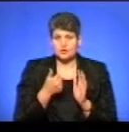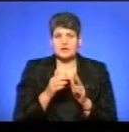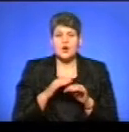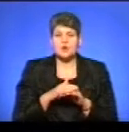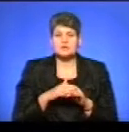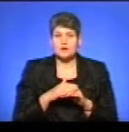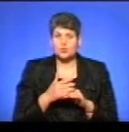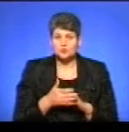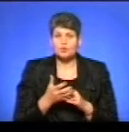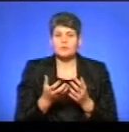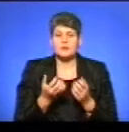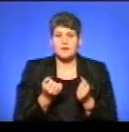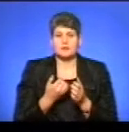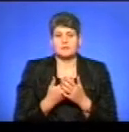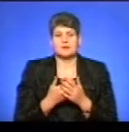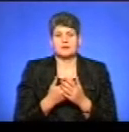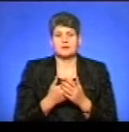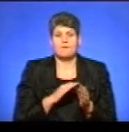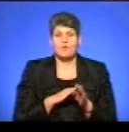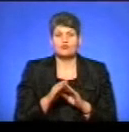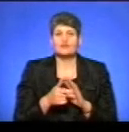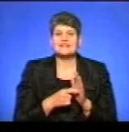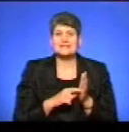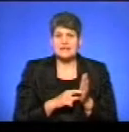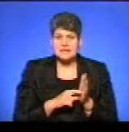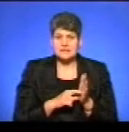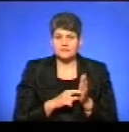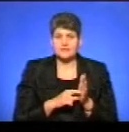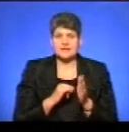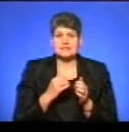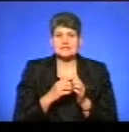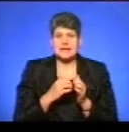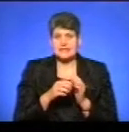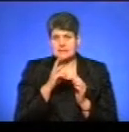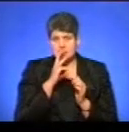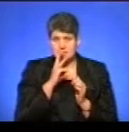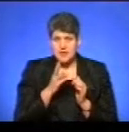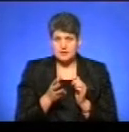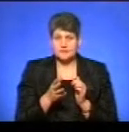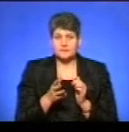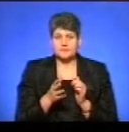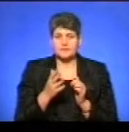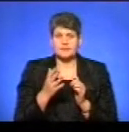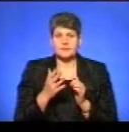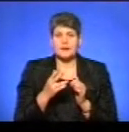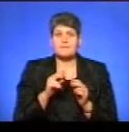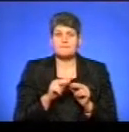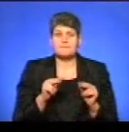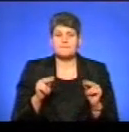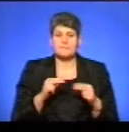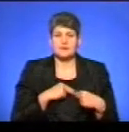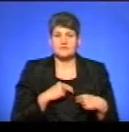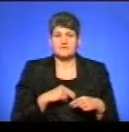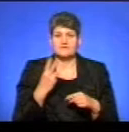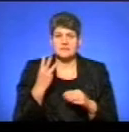розрахунку бралося наповненість класів і середня заробітна плата педпрацівника – 8,5